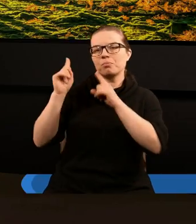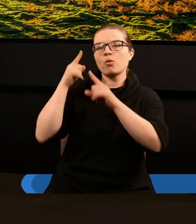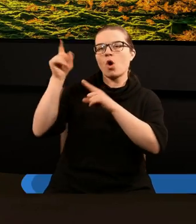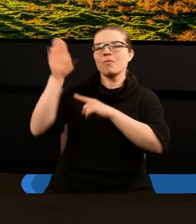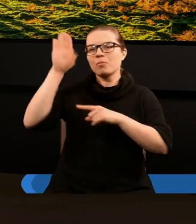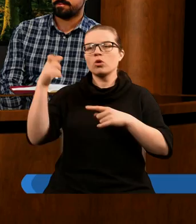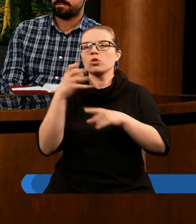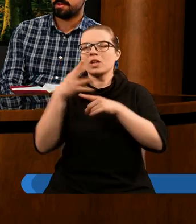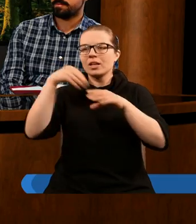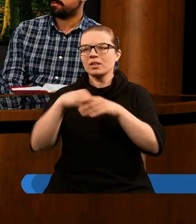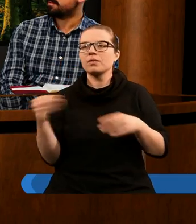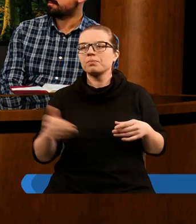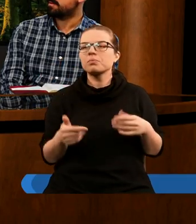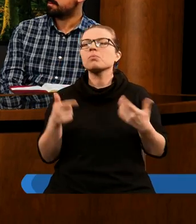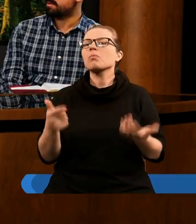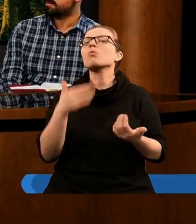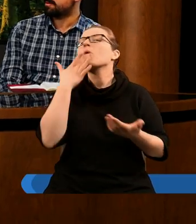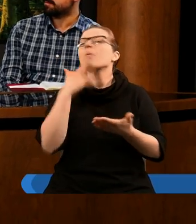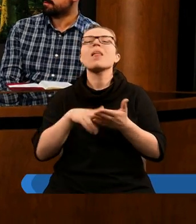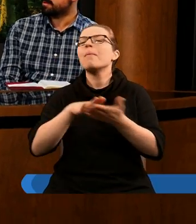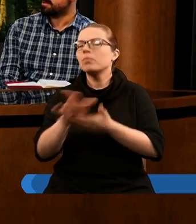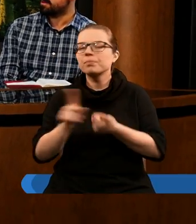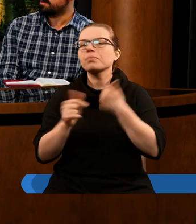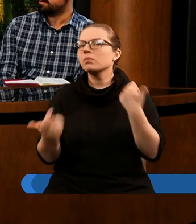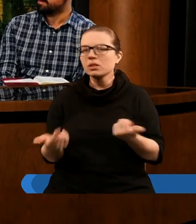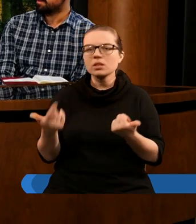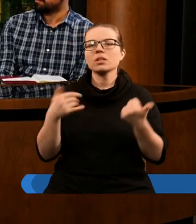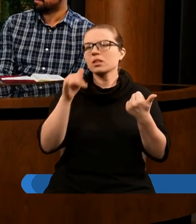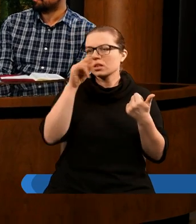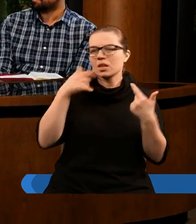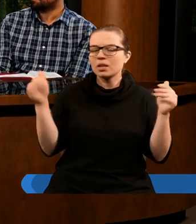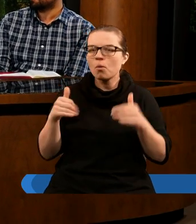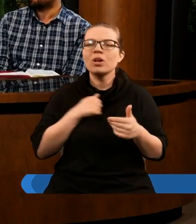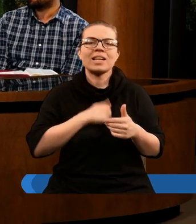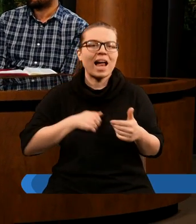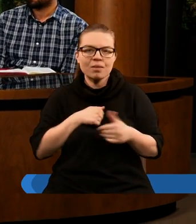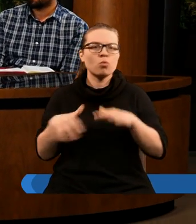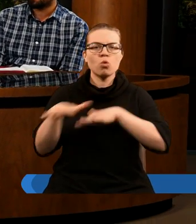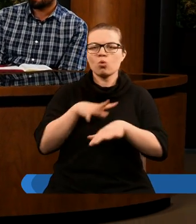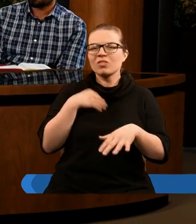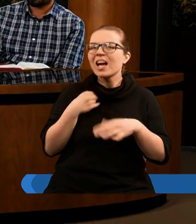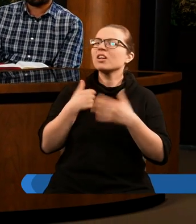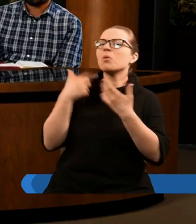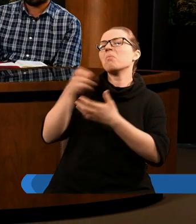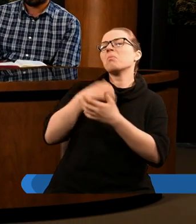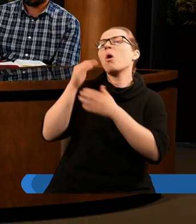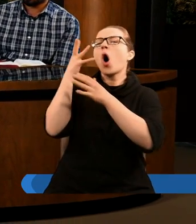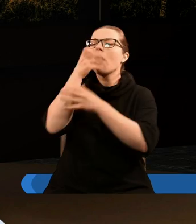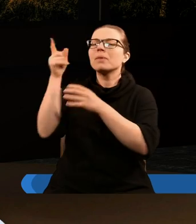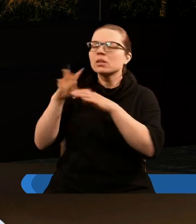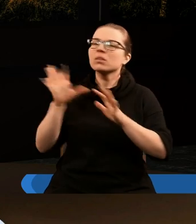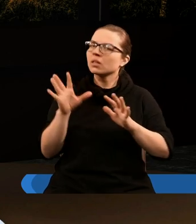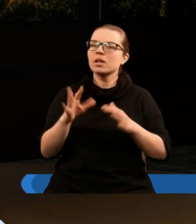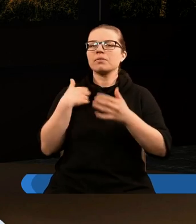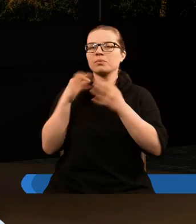tysiącach? No na pewno to, co mówiliśmy na początku, czyli nie możemy zasmucać Ducha Świętego. Przychodzi taki moment w życiu, kiedy